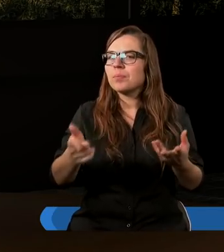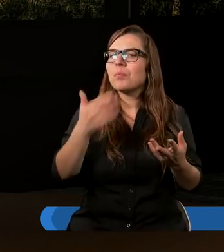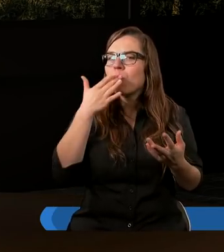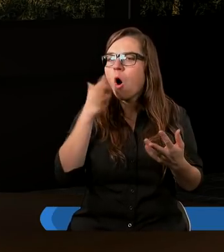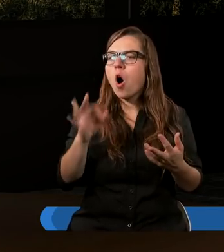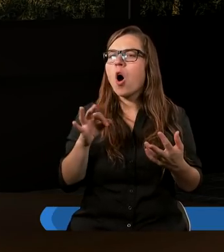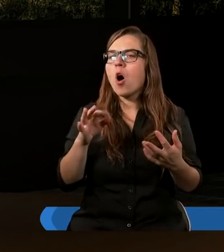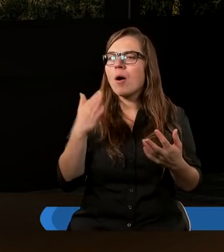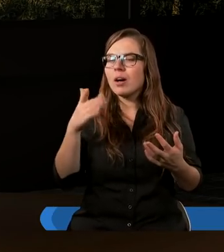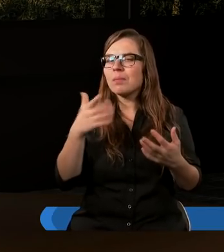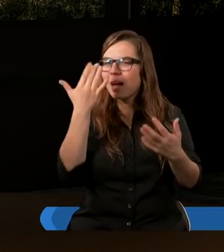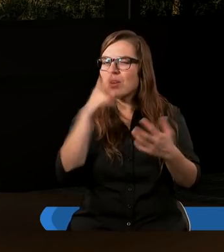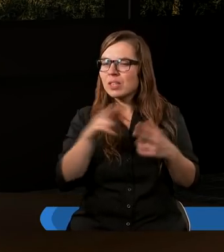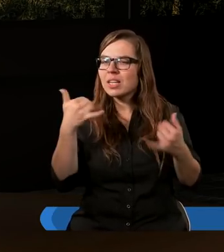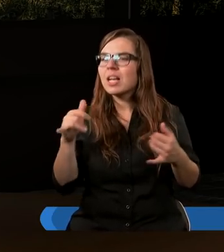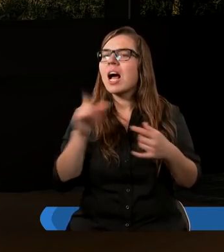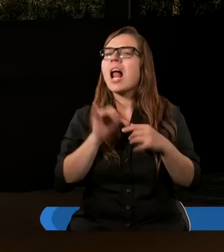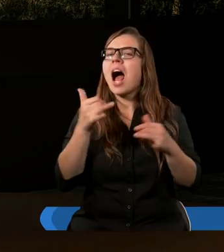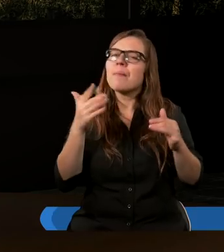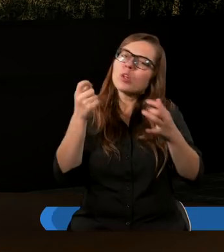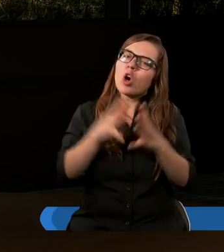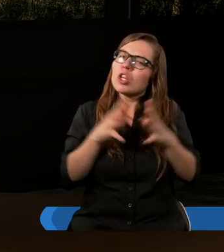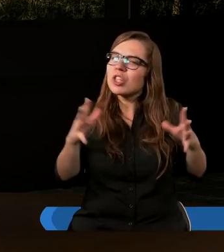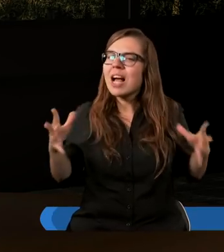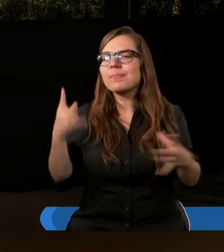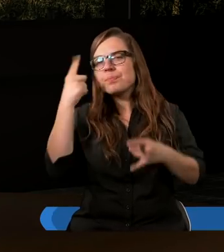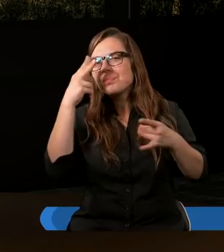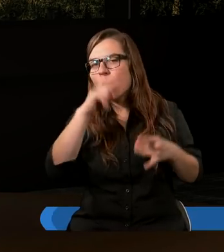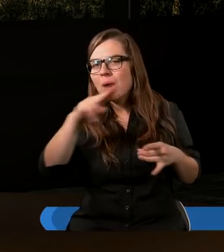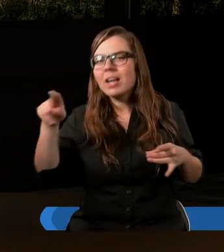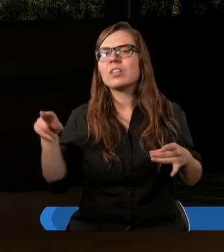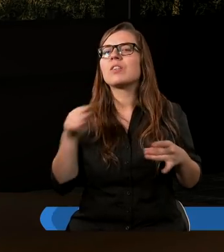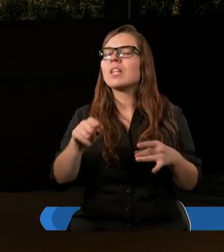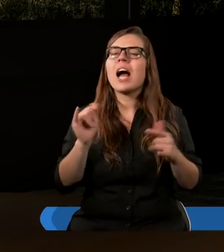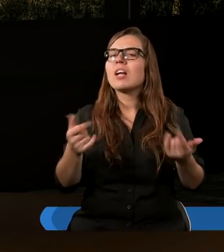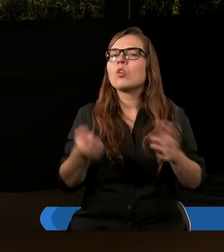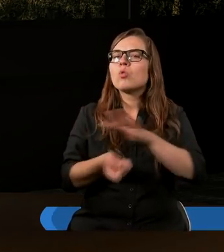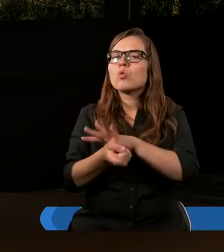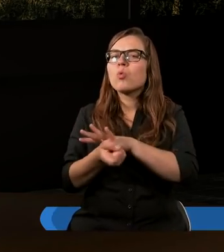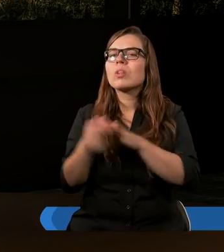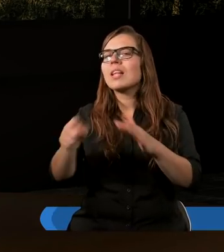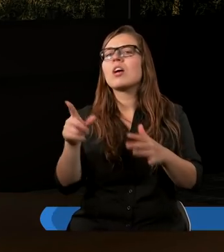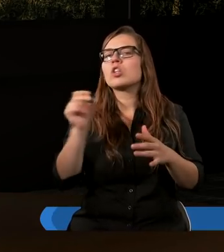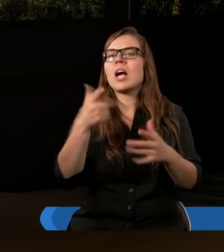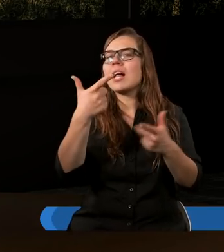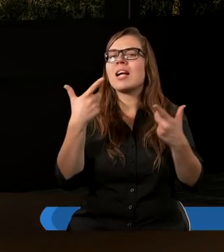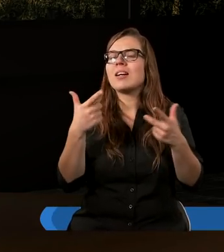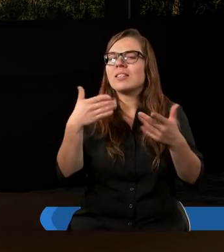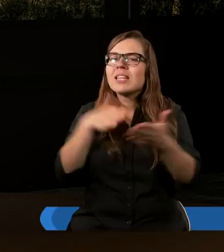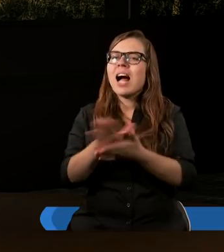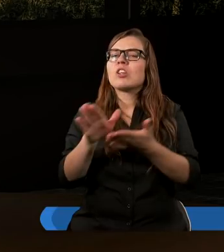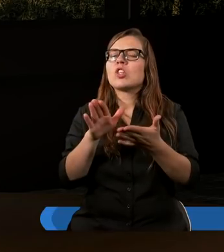paru rzeczach, ale gdybyśmy tak trochę szerzej popatrzyli, jakie są skutki tego, że oni zaczęli czcić